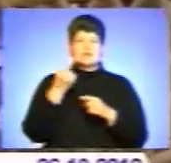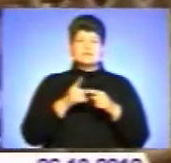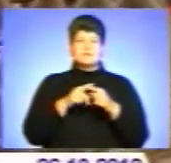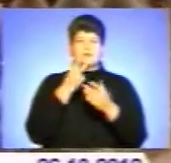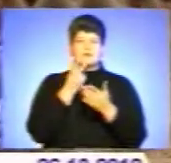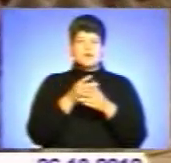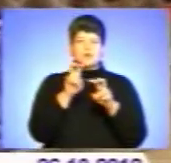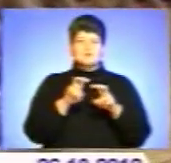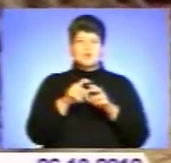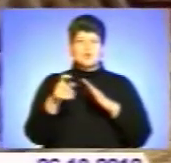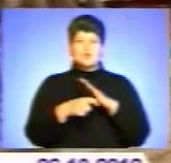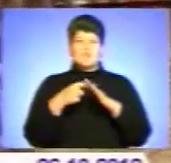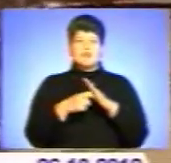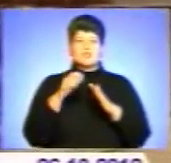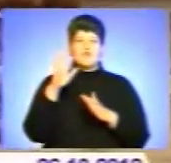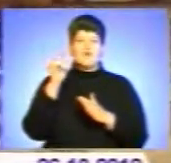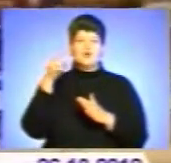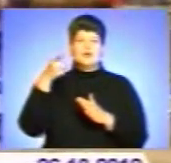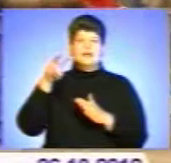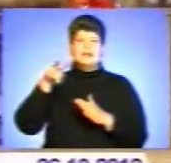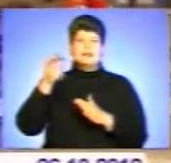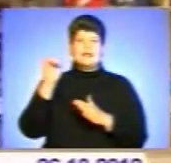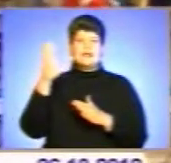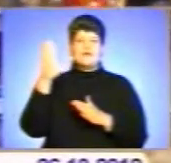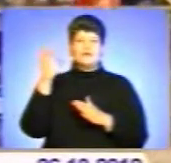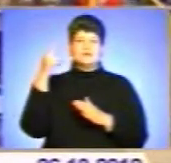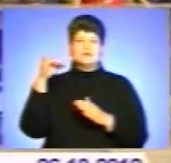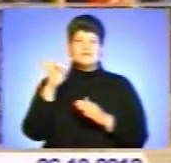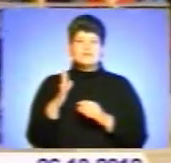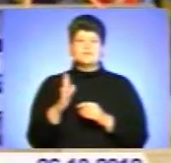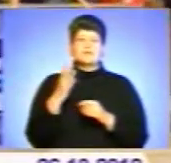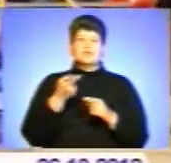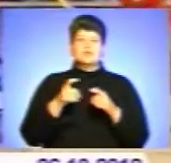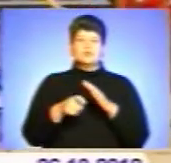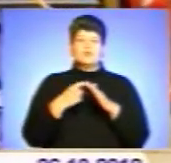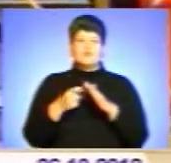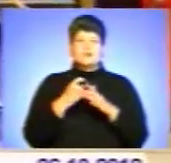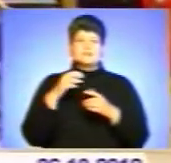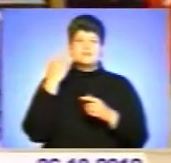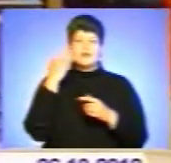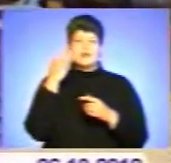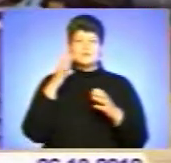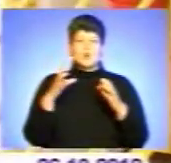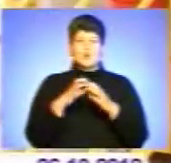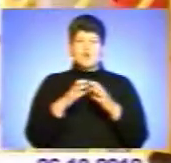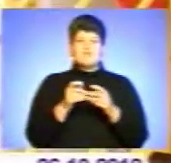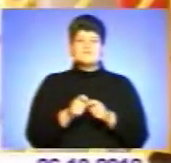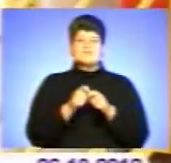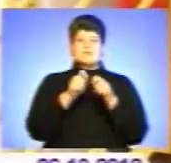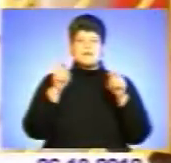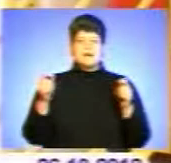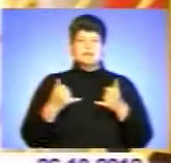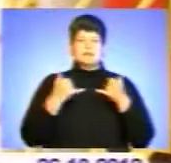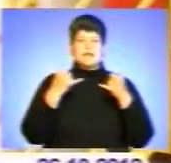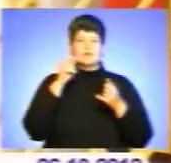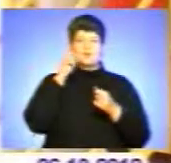та видобування вуглеводнів. Співпраця державного підприємства «Укргазвидобування» з американської компанії «Шел» відкриває для України